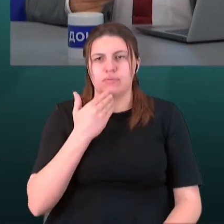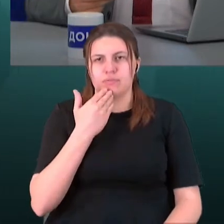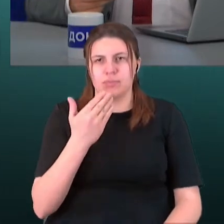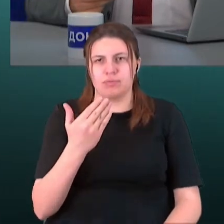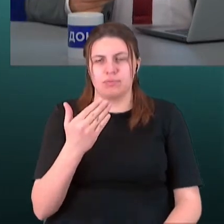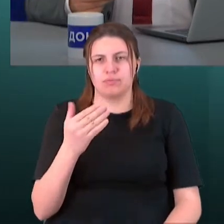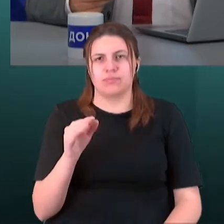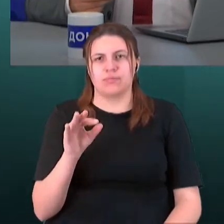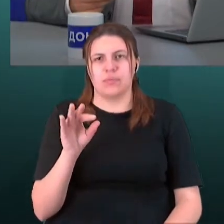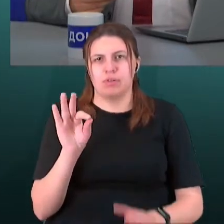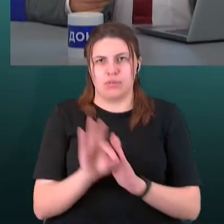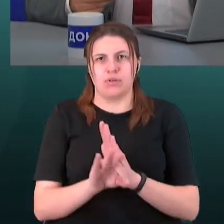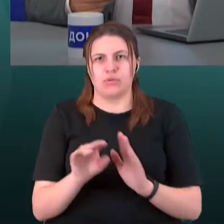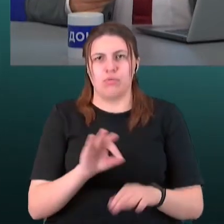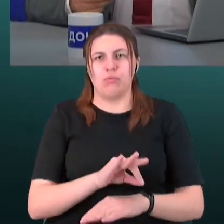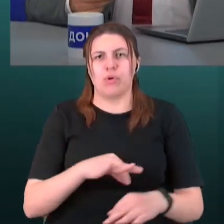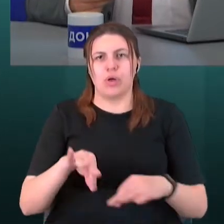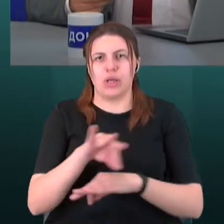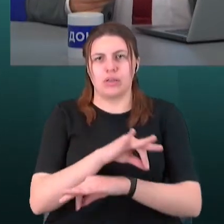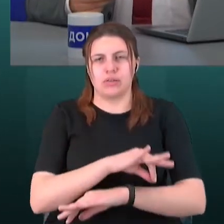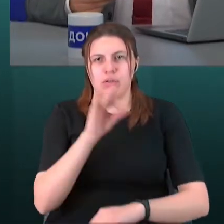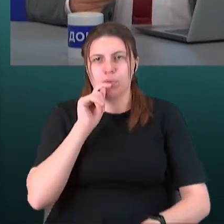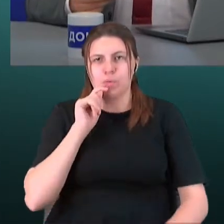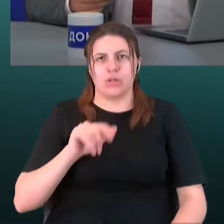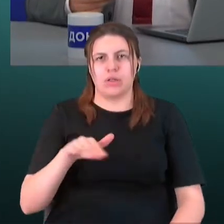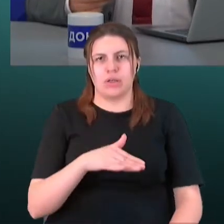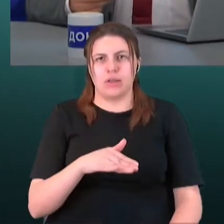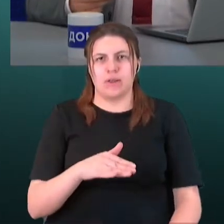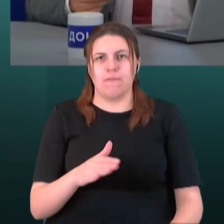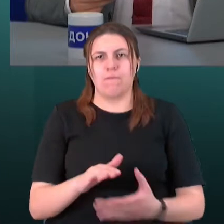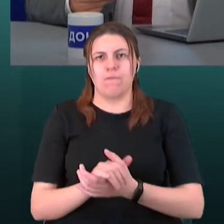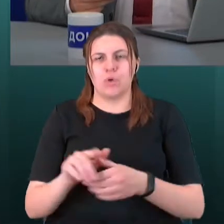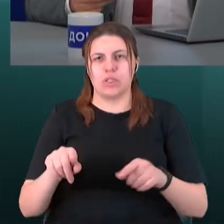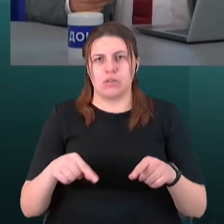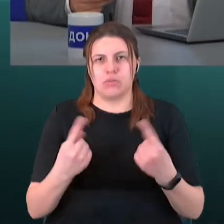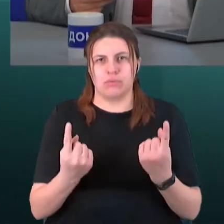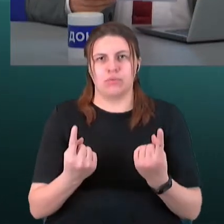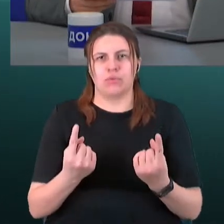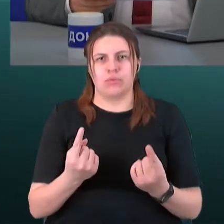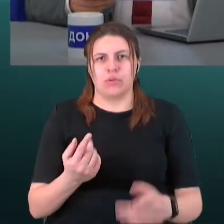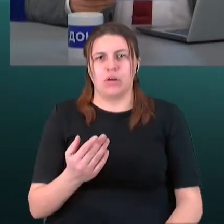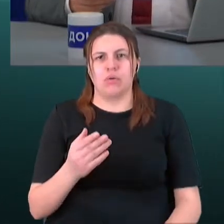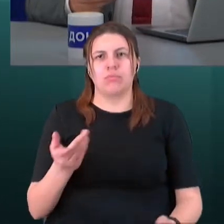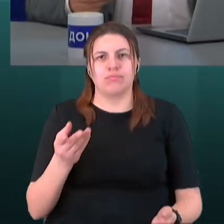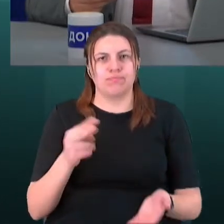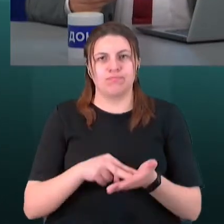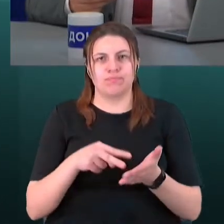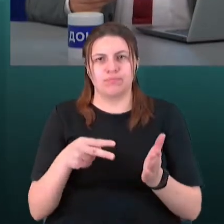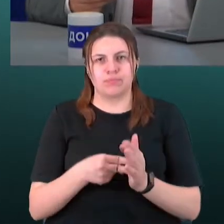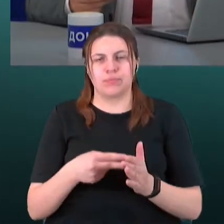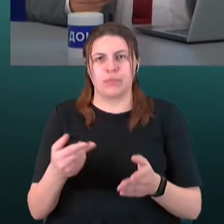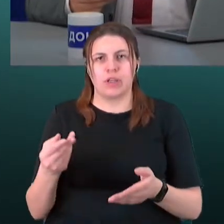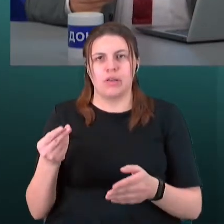проєкт «Східна Україна. Воз'єднання, відновлення і відродження» передбачає залучення інвестицій, зокрема, для відновлення